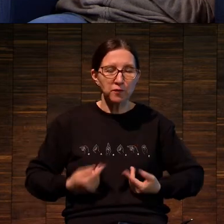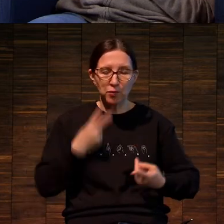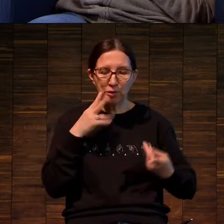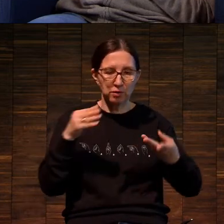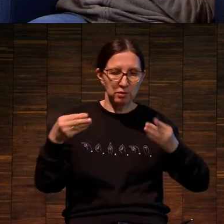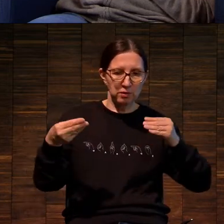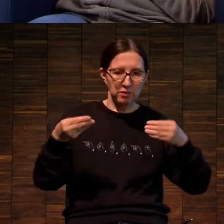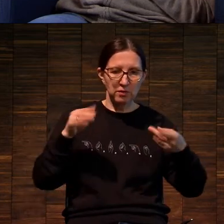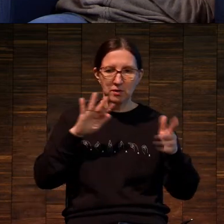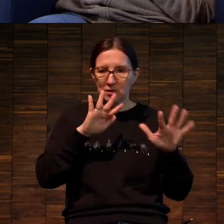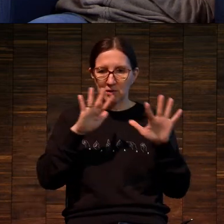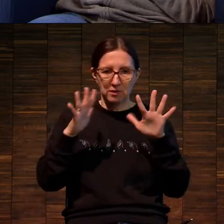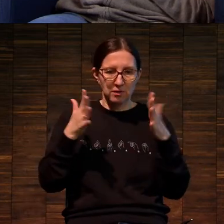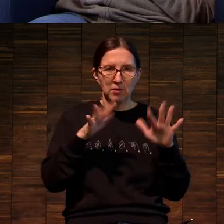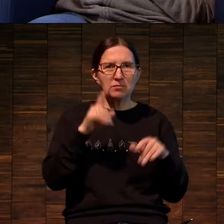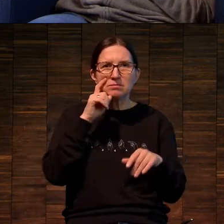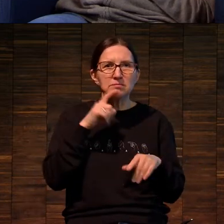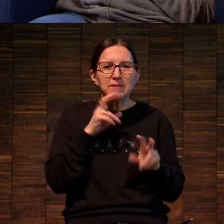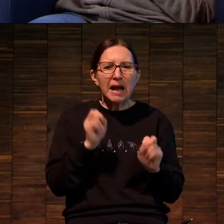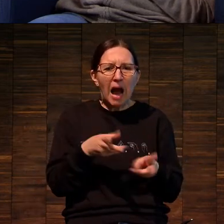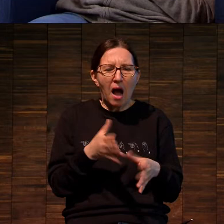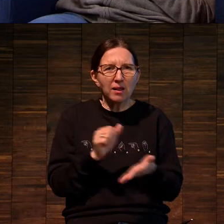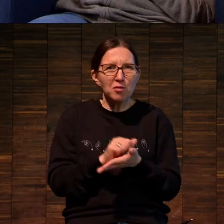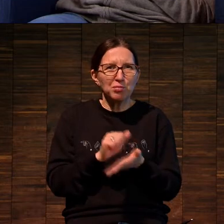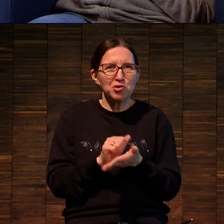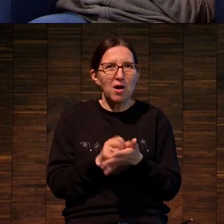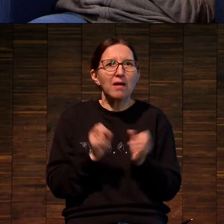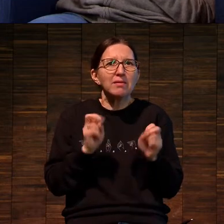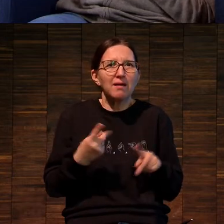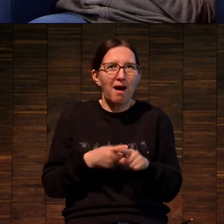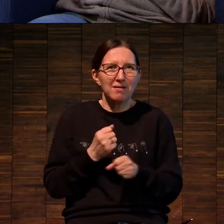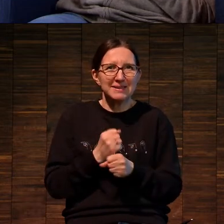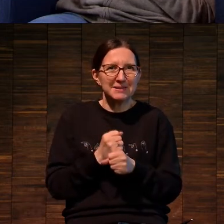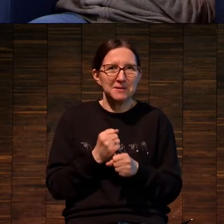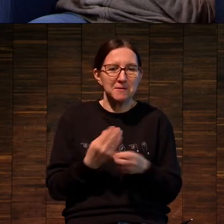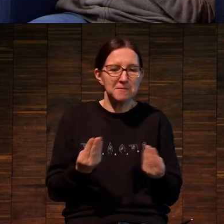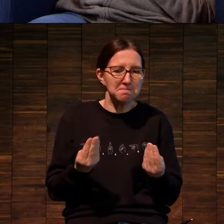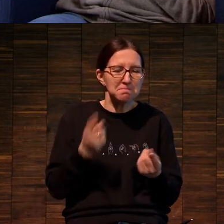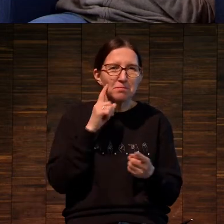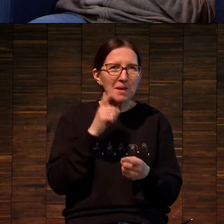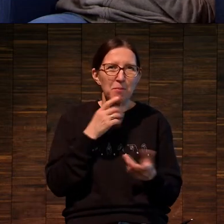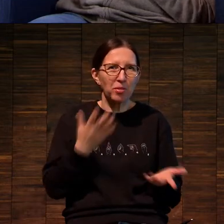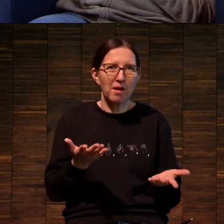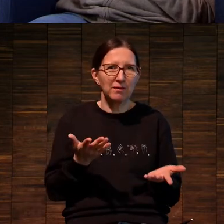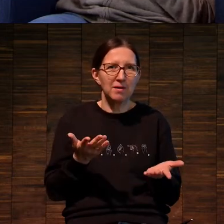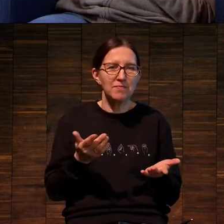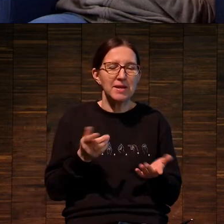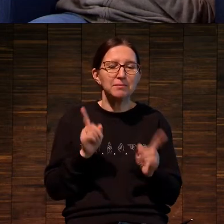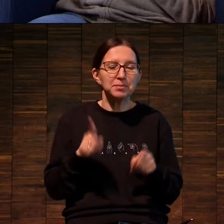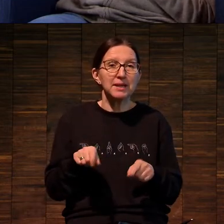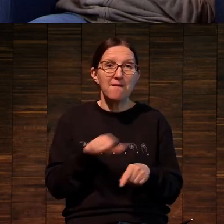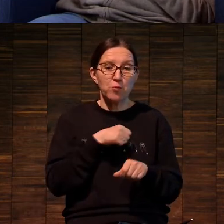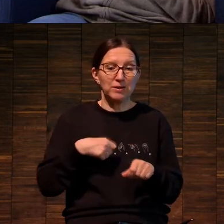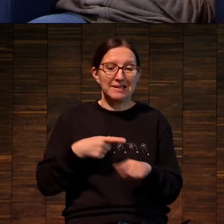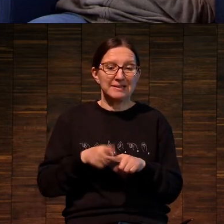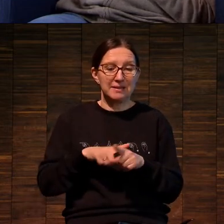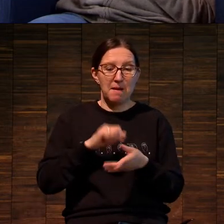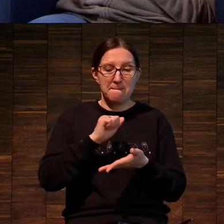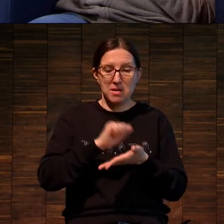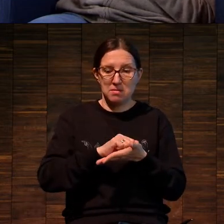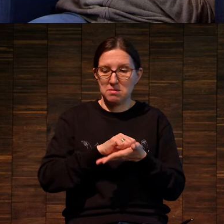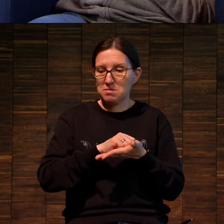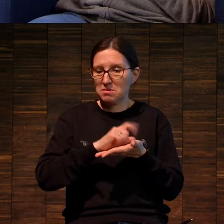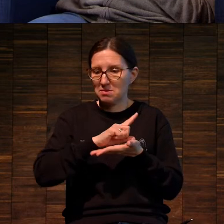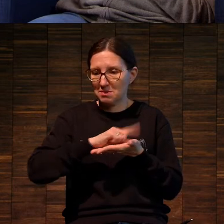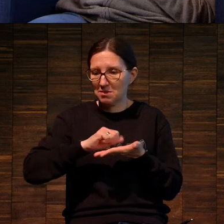То есть невозможно совершенно понять, как это напечатано, как это сделано. То совершенно сам импринт уже производит